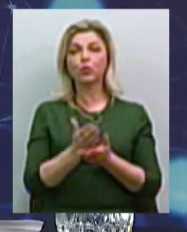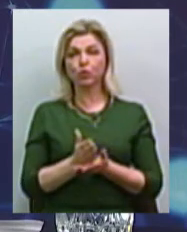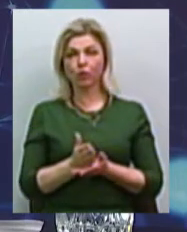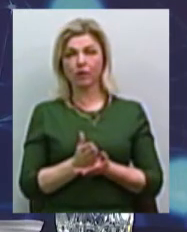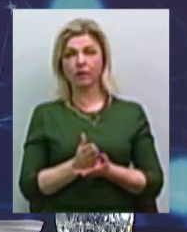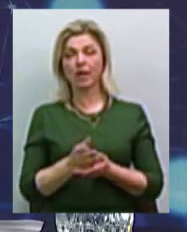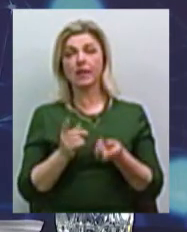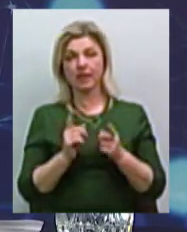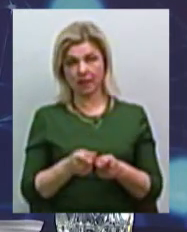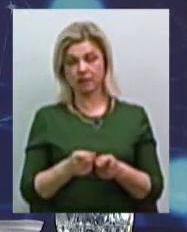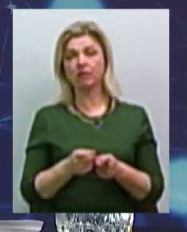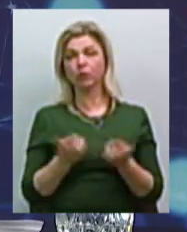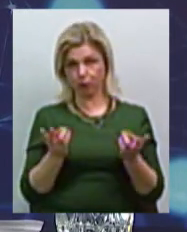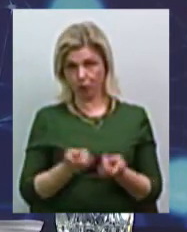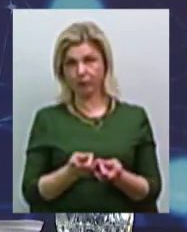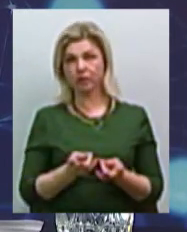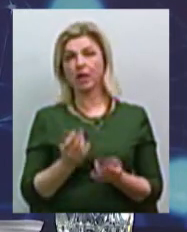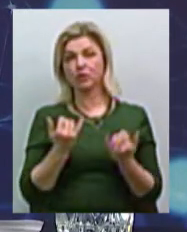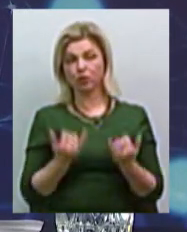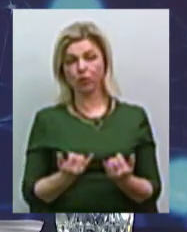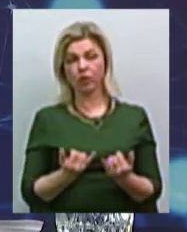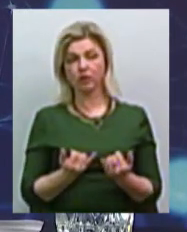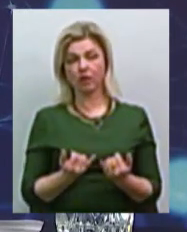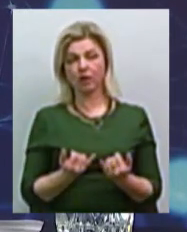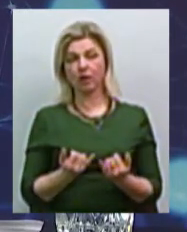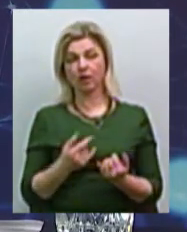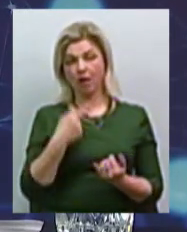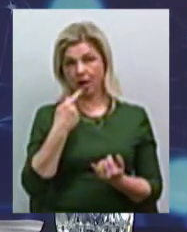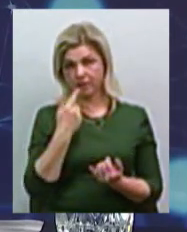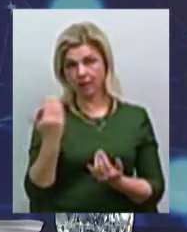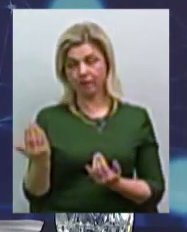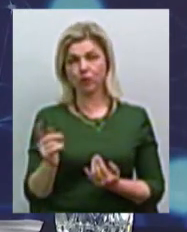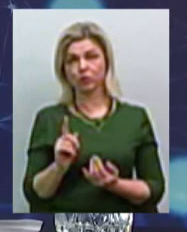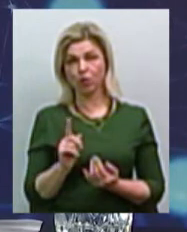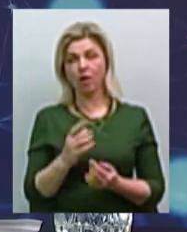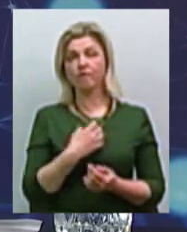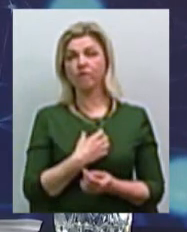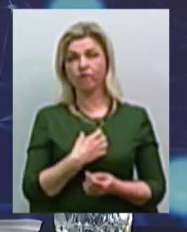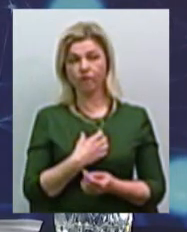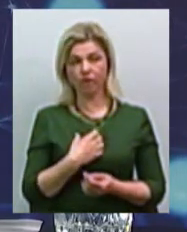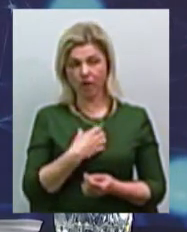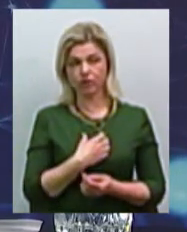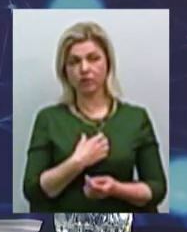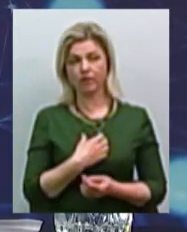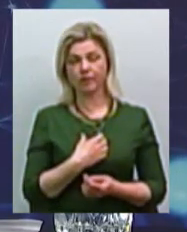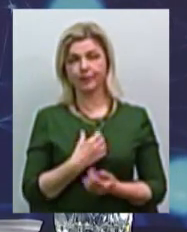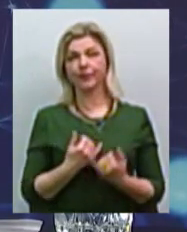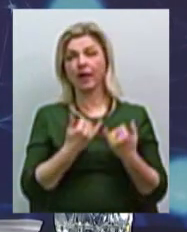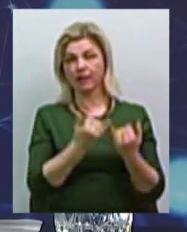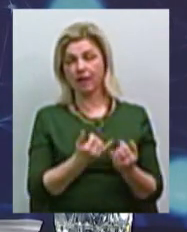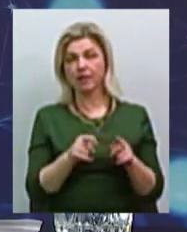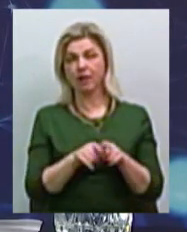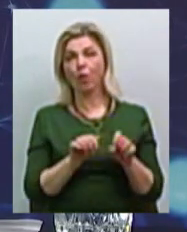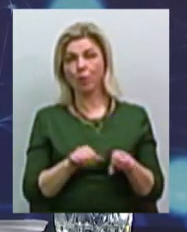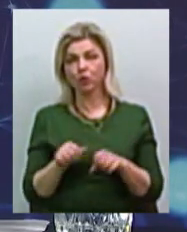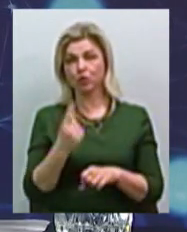користується попитом. І сьогодні вже Рубліка Чотирюч сказав про те, що бажано було б, звичайно, надати таку можливість